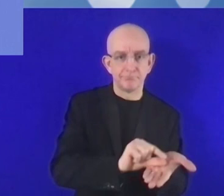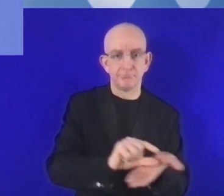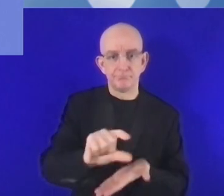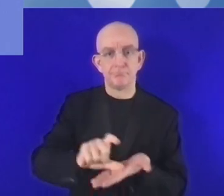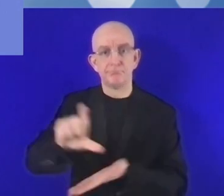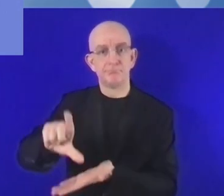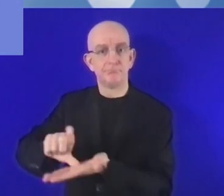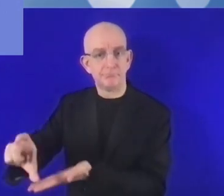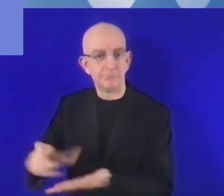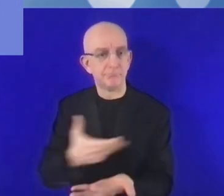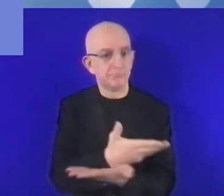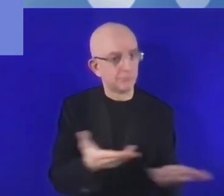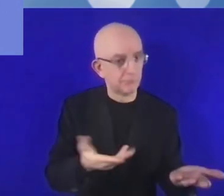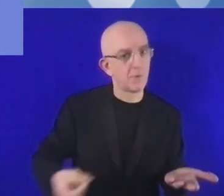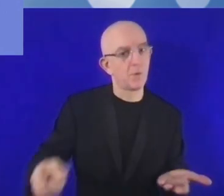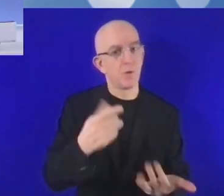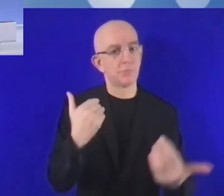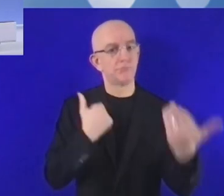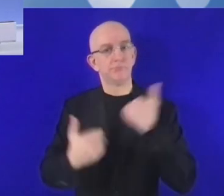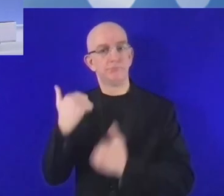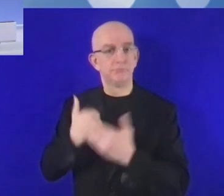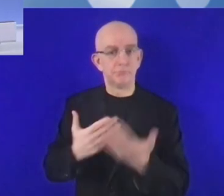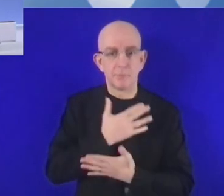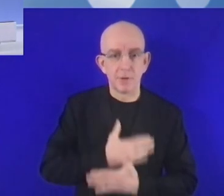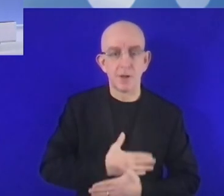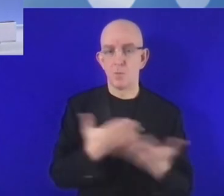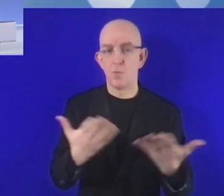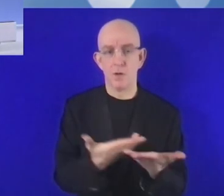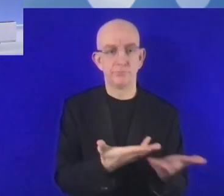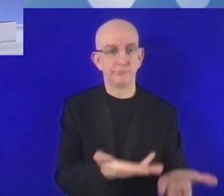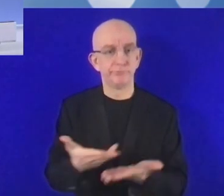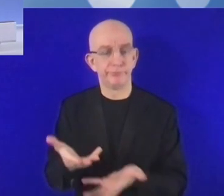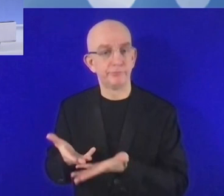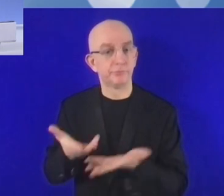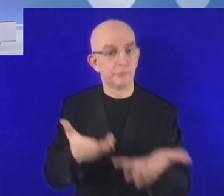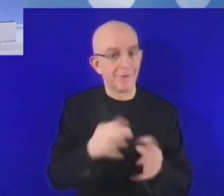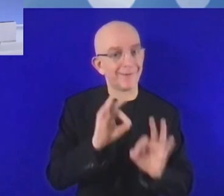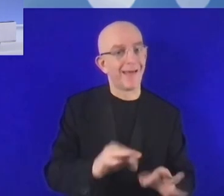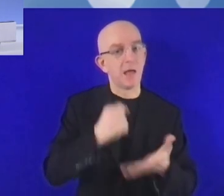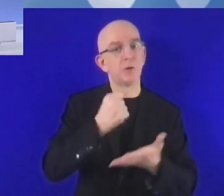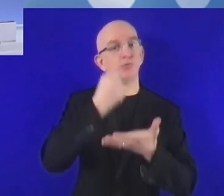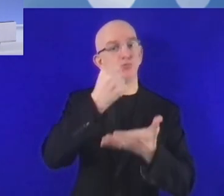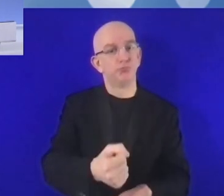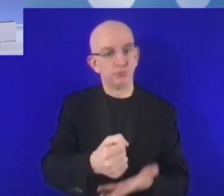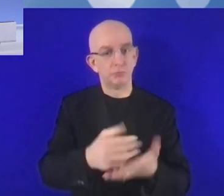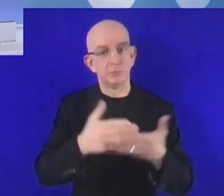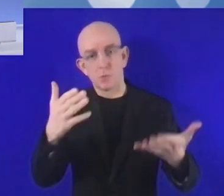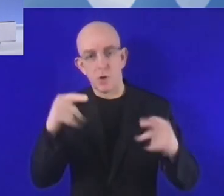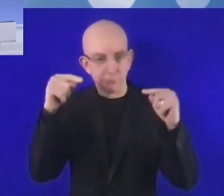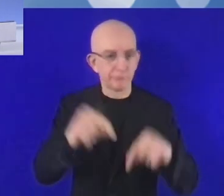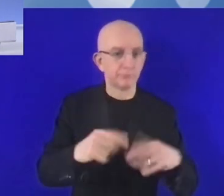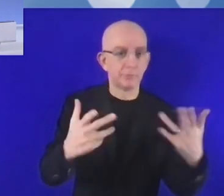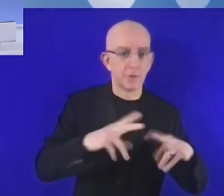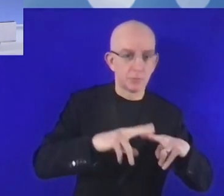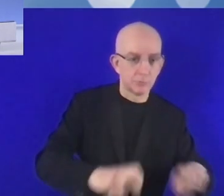والاحتياجات هي أيضاً عالية. لأن الاستثمار في الجوانب